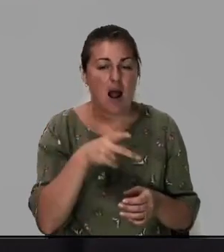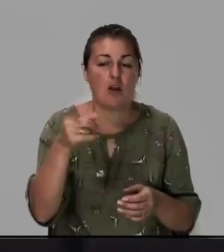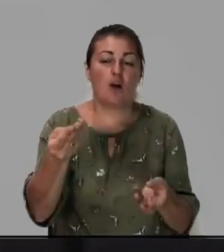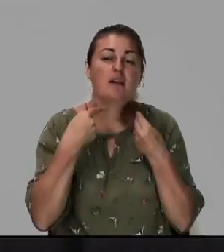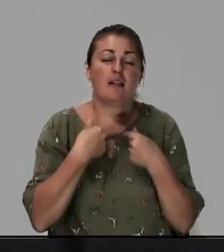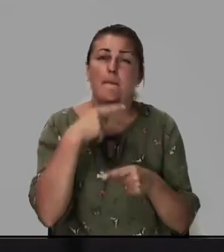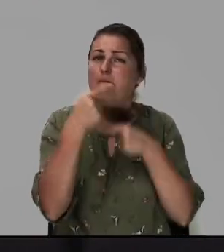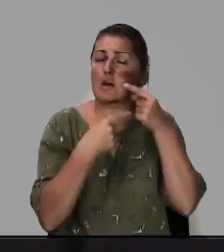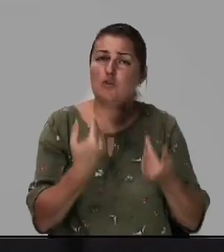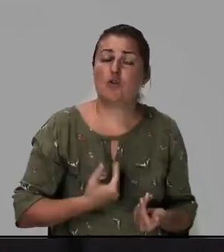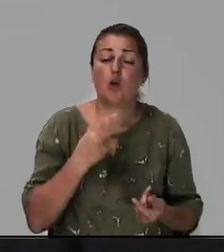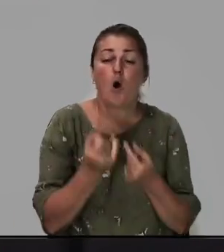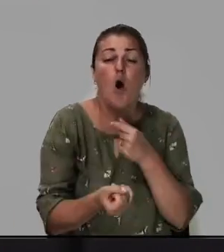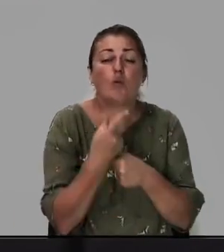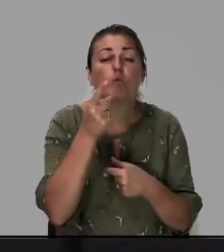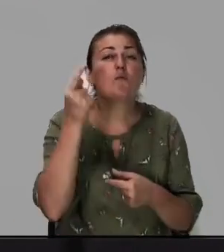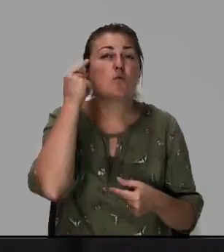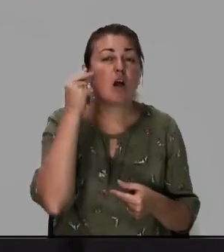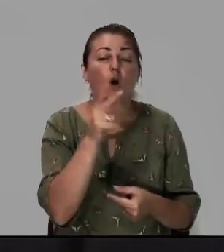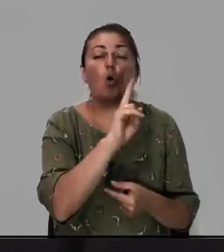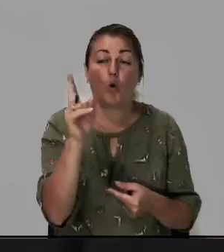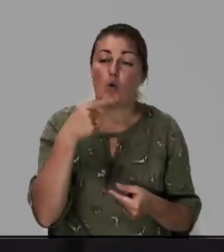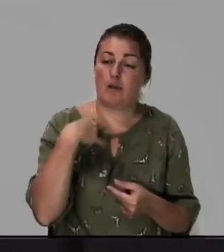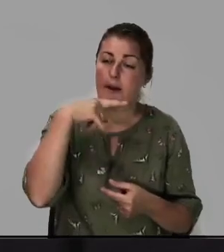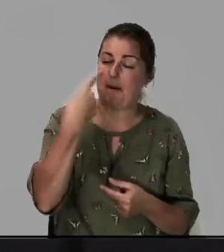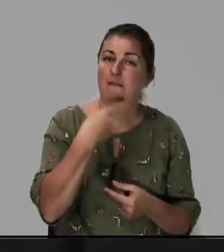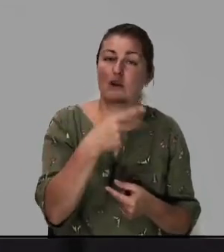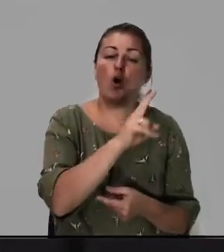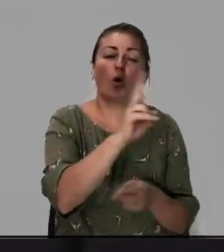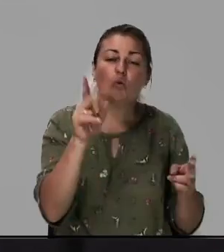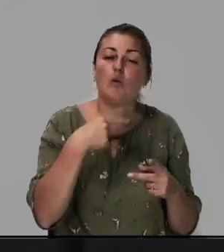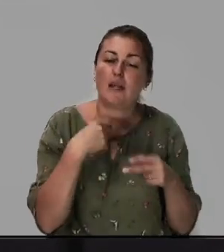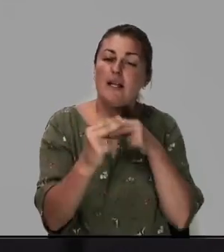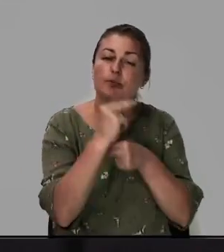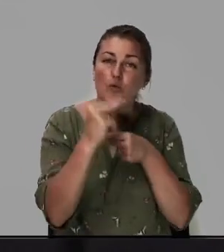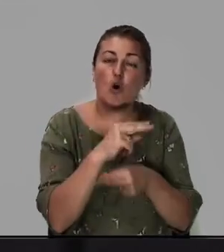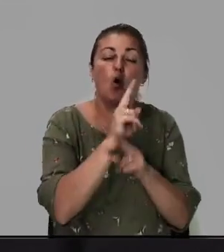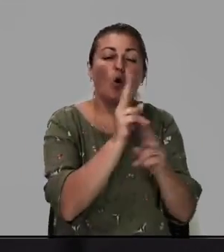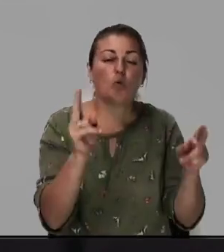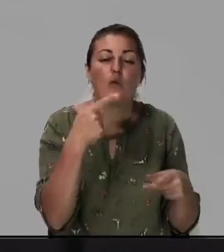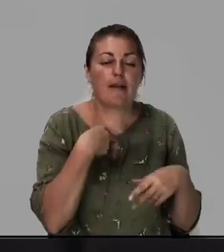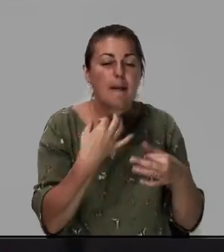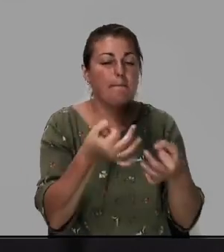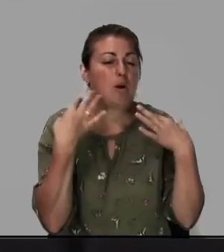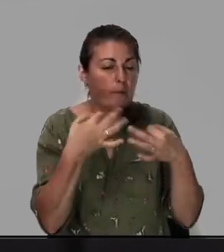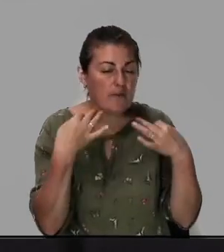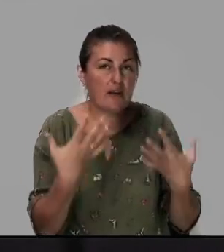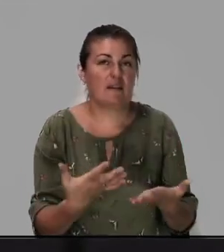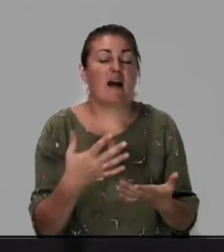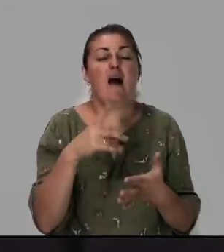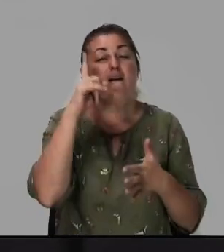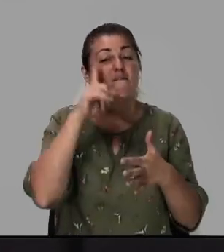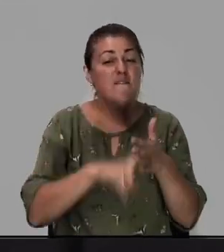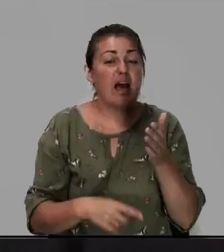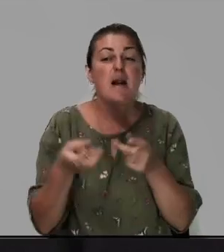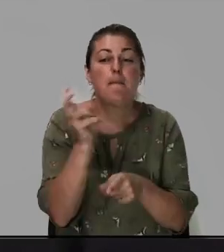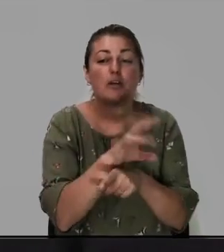жизнь. Но откуда мы узнали? Кто-то нам говорил, кто-то нас учил, кто-то нам проповедовал. Вера пришла